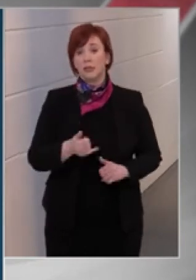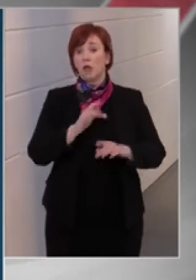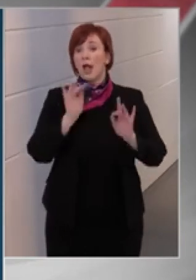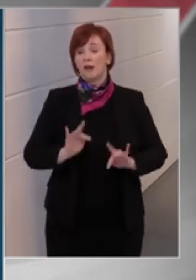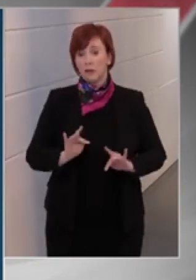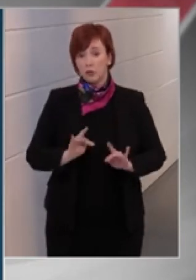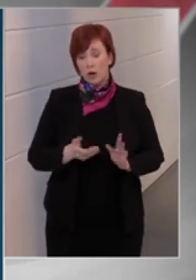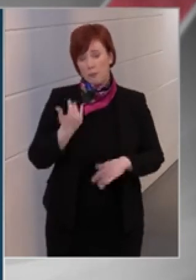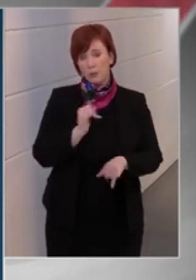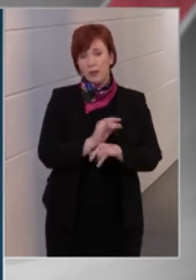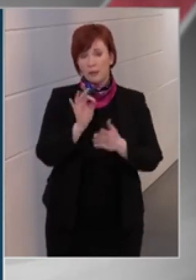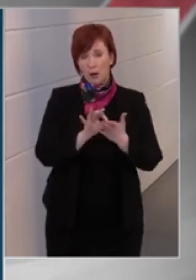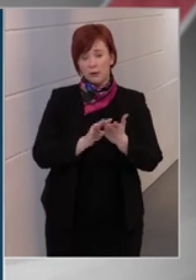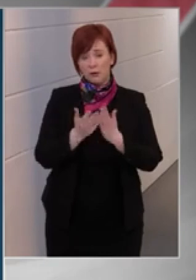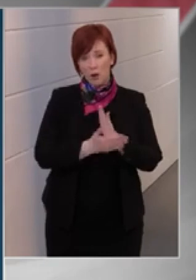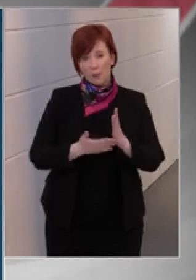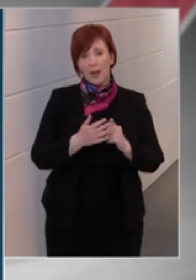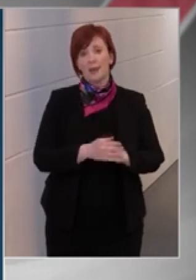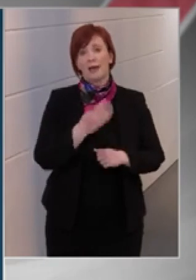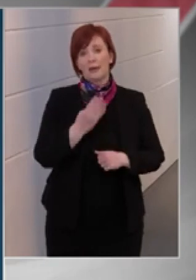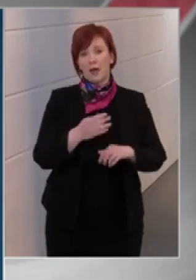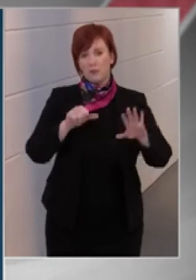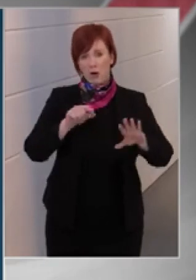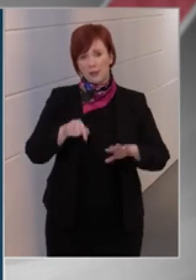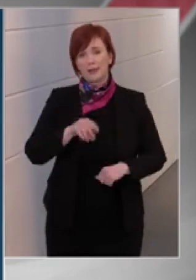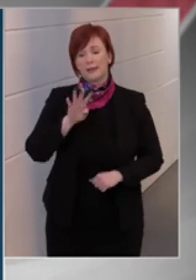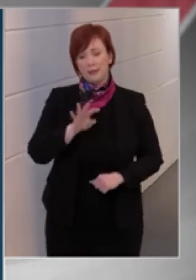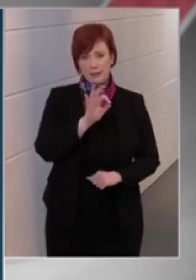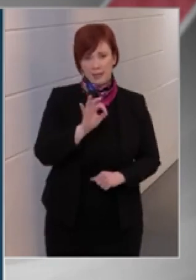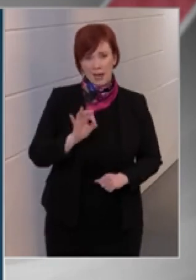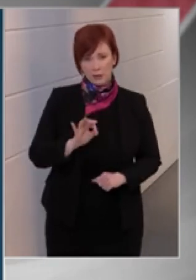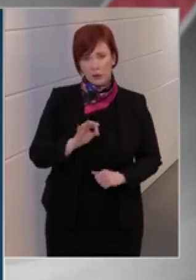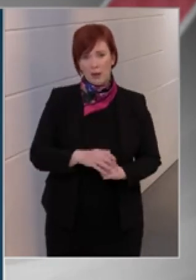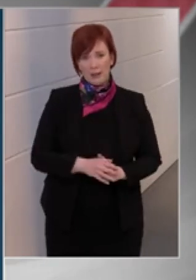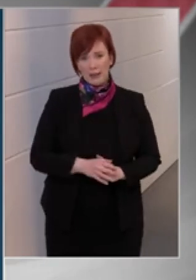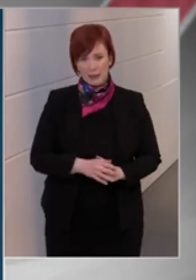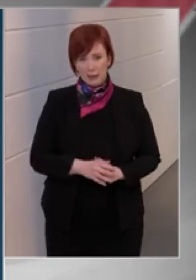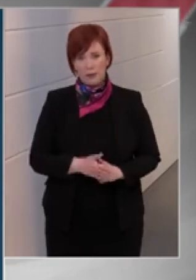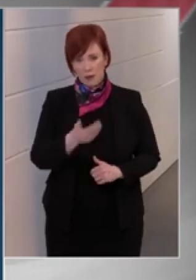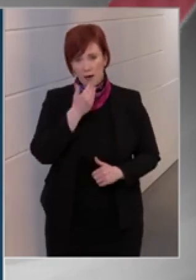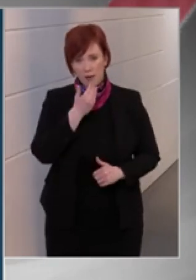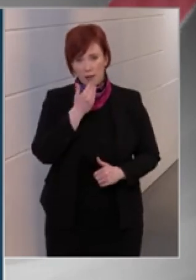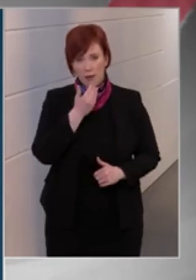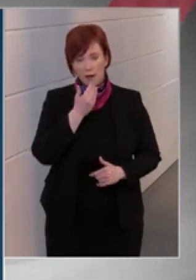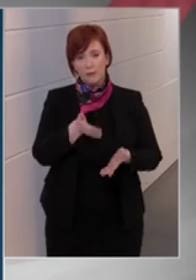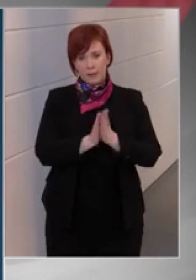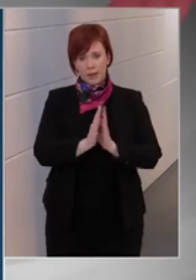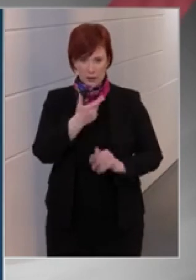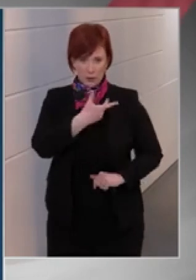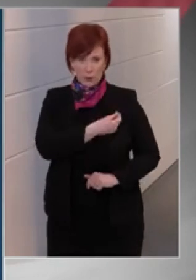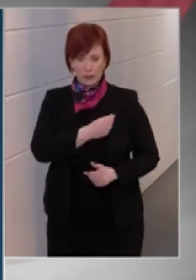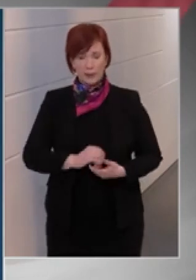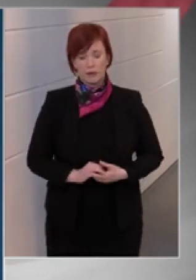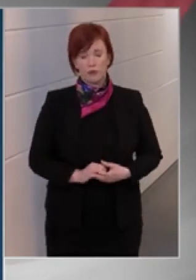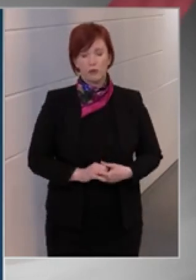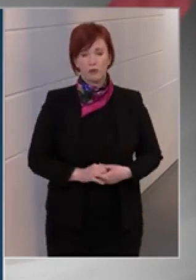elmúlt heti adat szerint 46,4 százaléka a lakosságnak kíván élni a